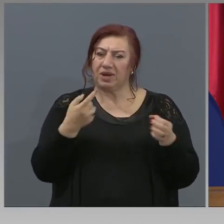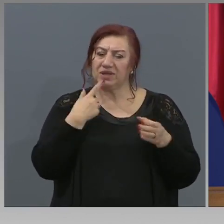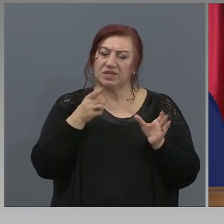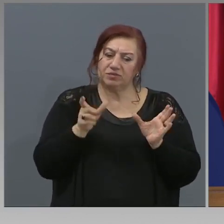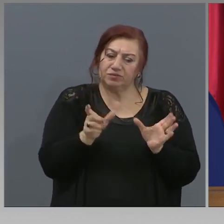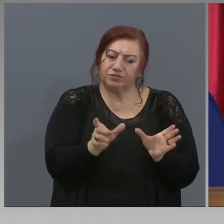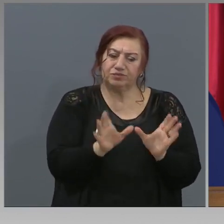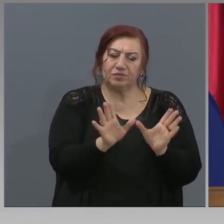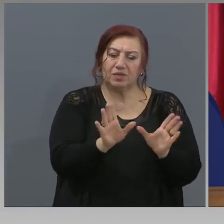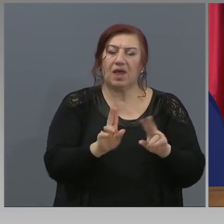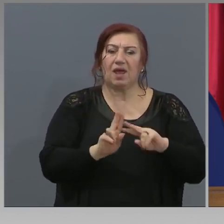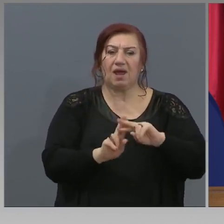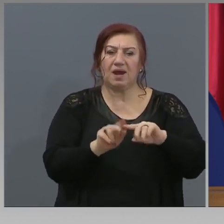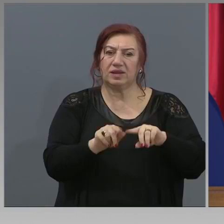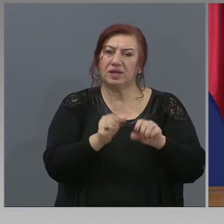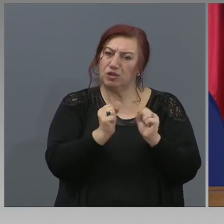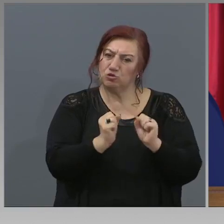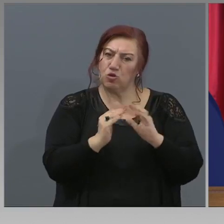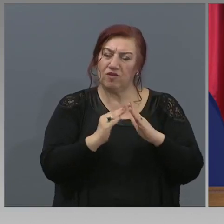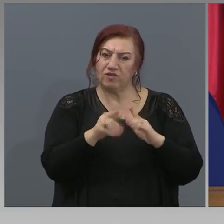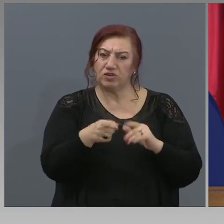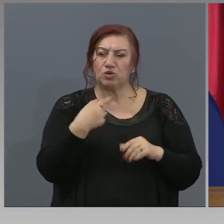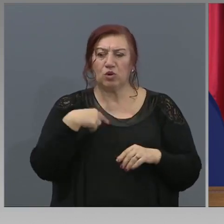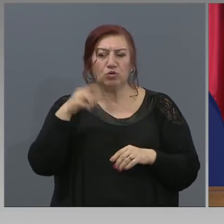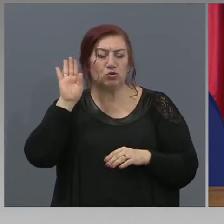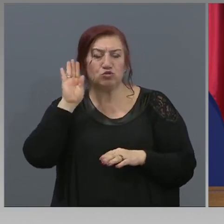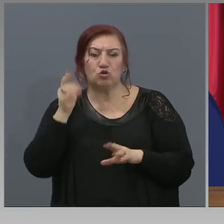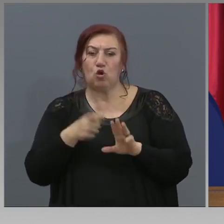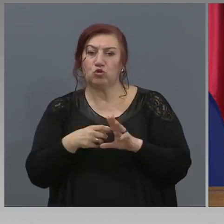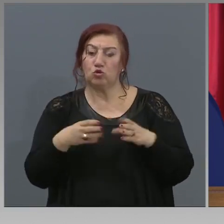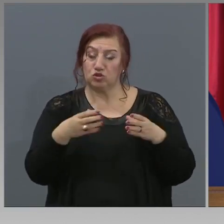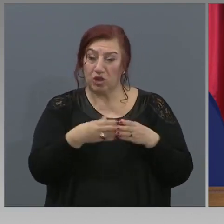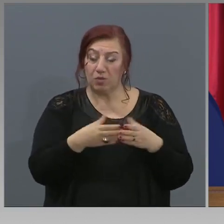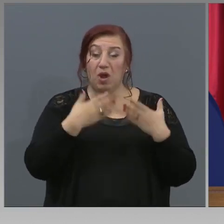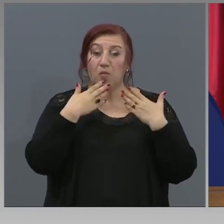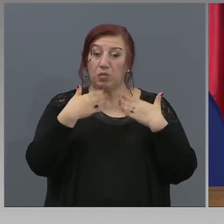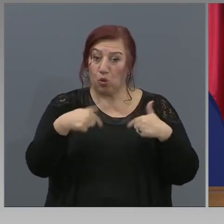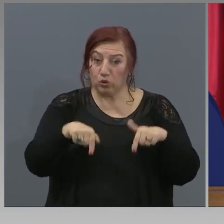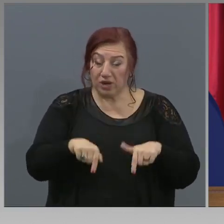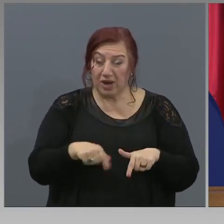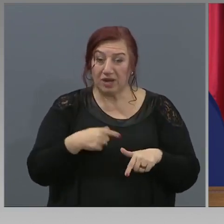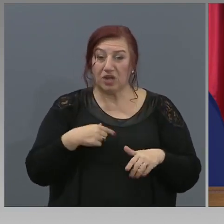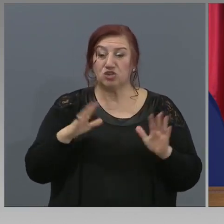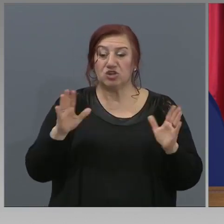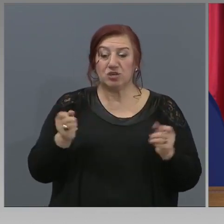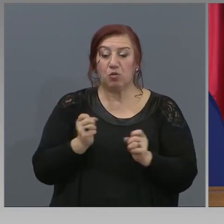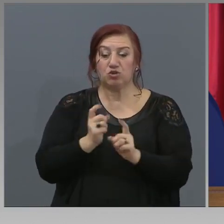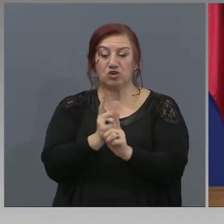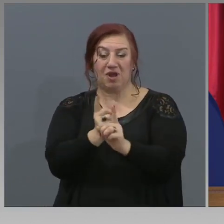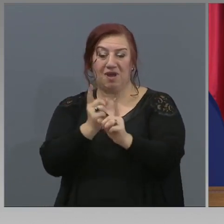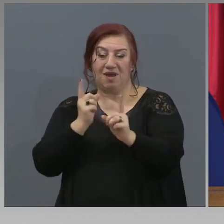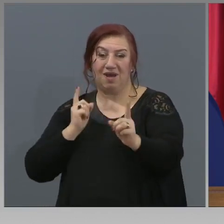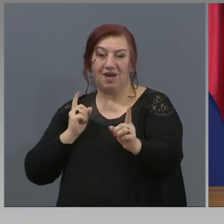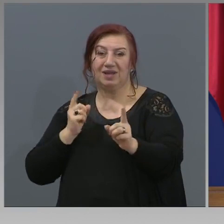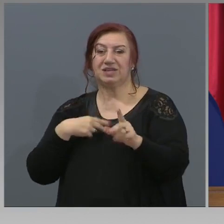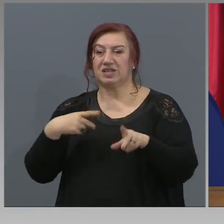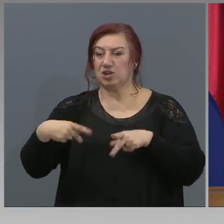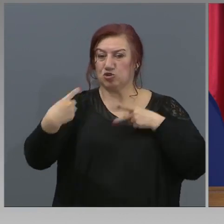и от учита бачух, е, че благодарение на това, че стартира дистанционното обучение